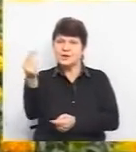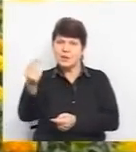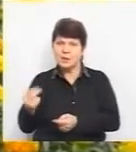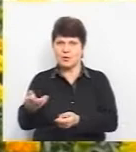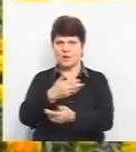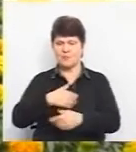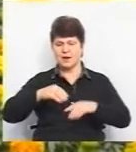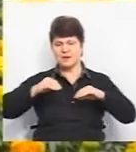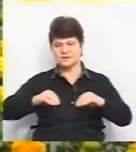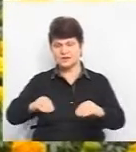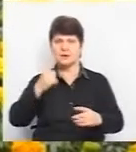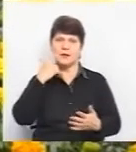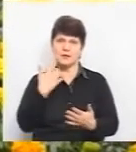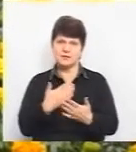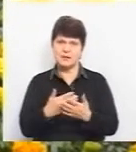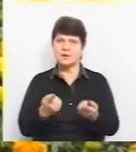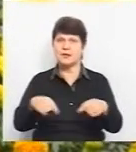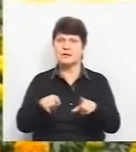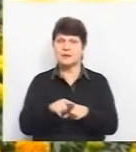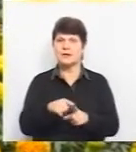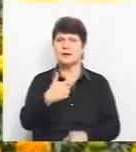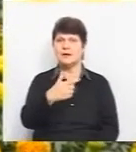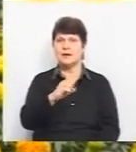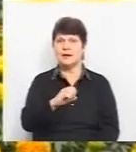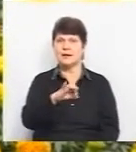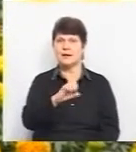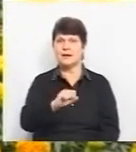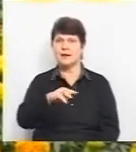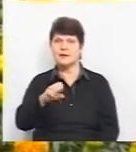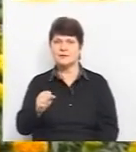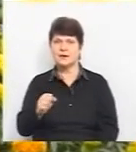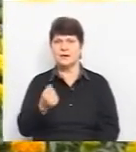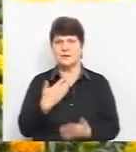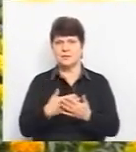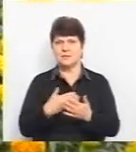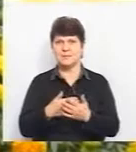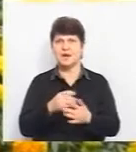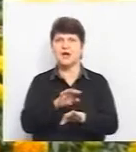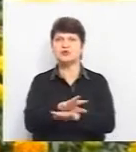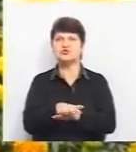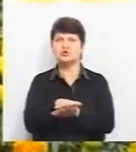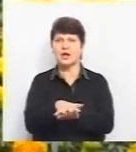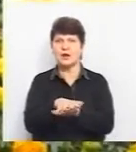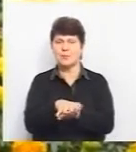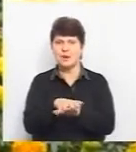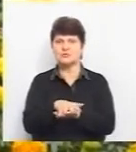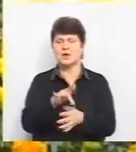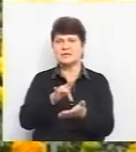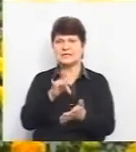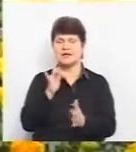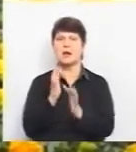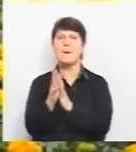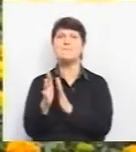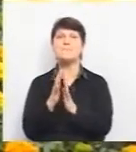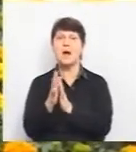ми їх висаджуємо. Наприклад, от такі сорти кагерату, ми його висаджуємо у нас біля черепашки, біля центрального парку. Він квітує